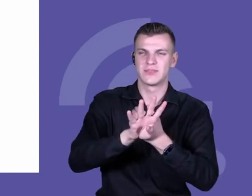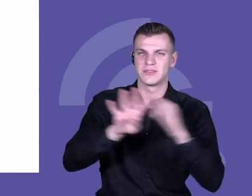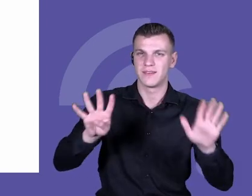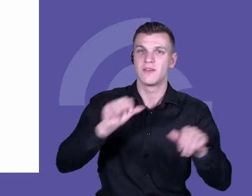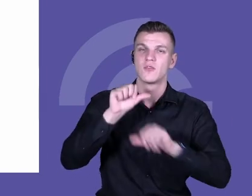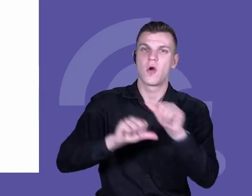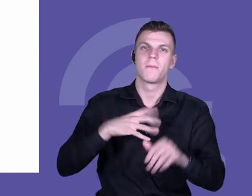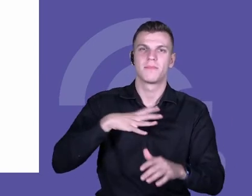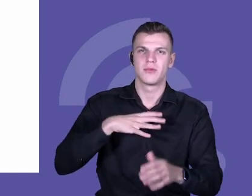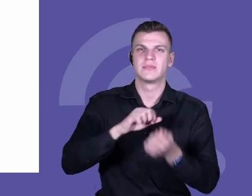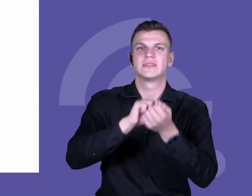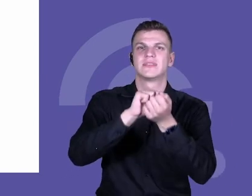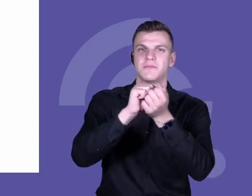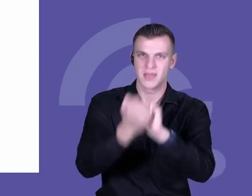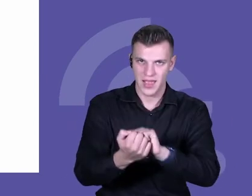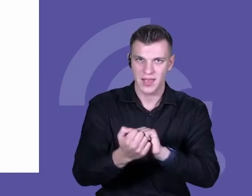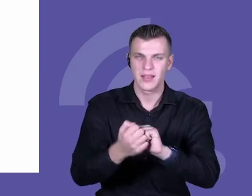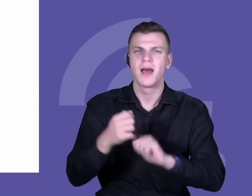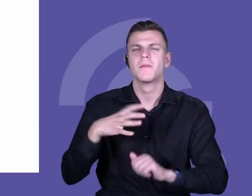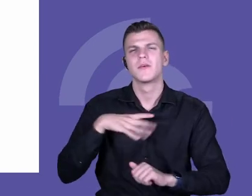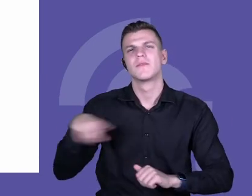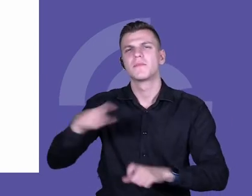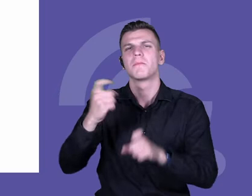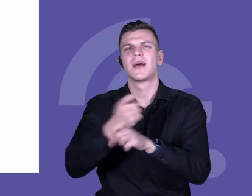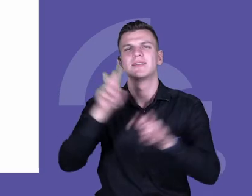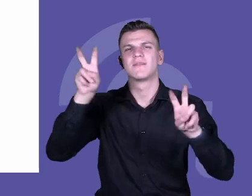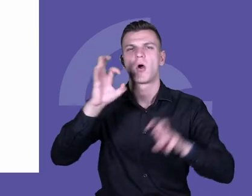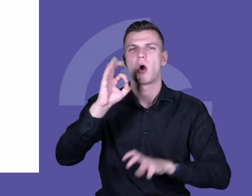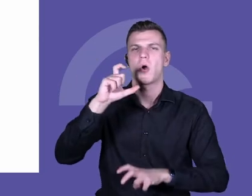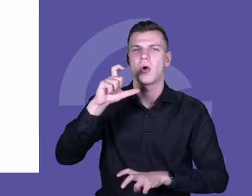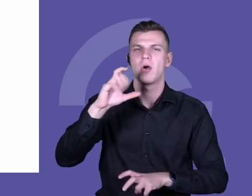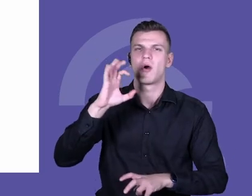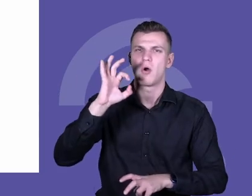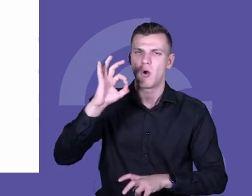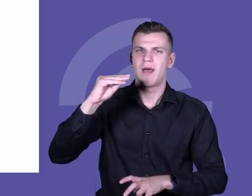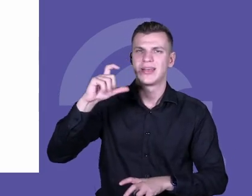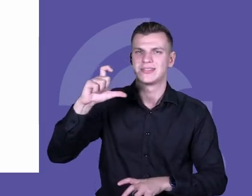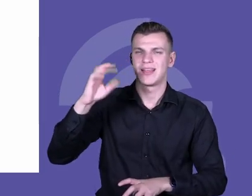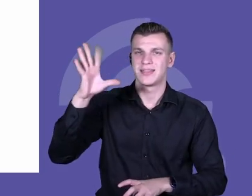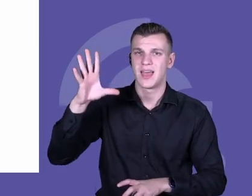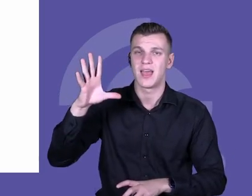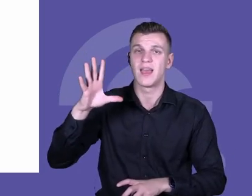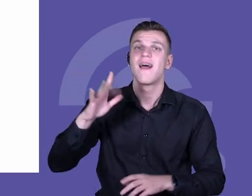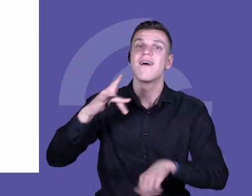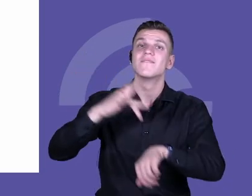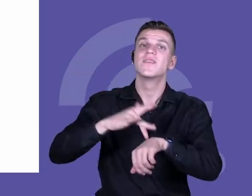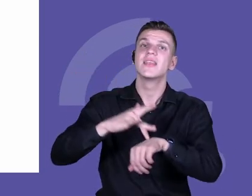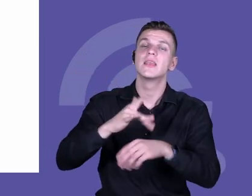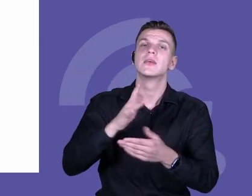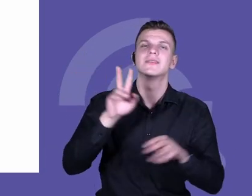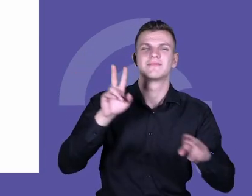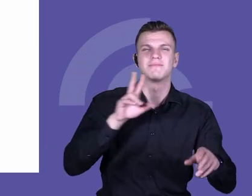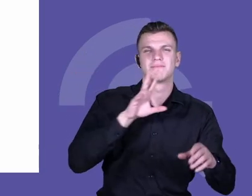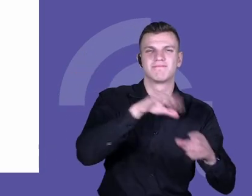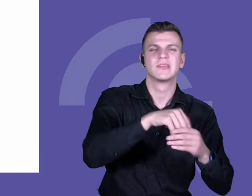były zbadane w krajach OECD, z wyników średnich, poniżej średnich, przeszło do państwa kraju,